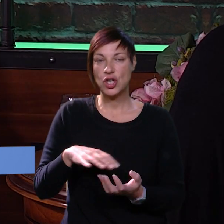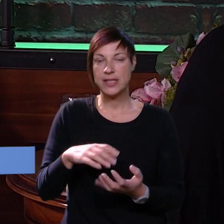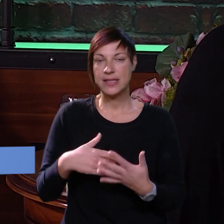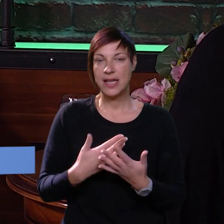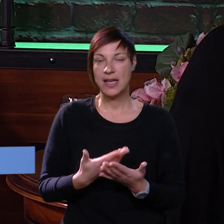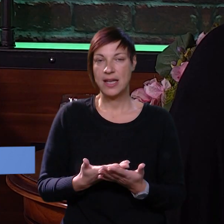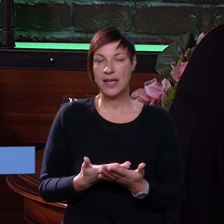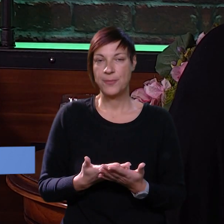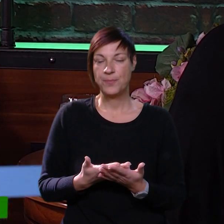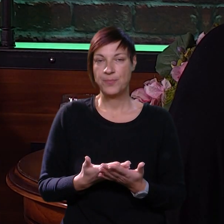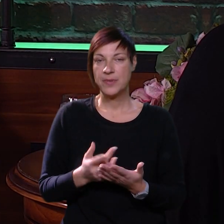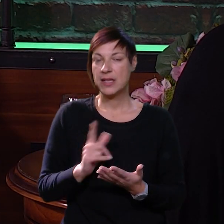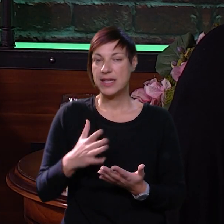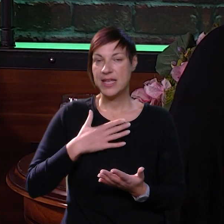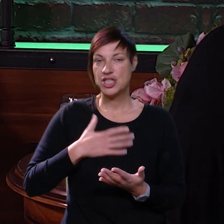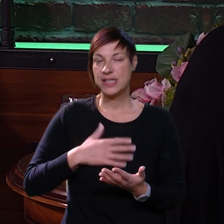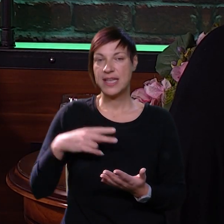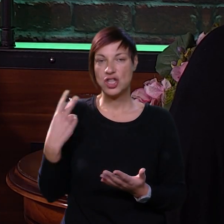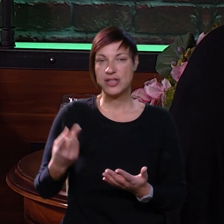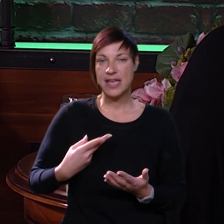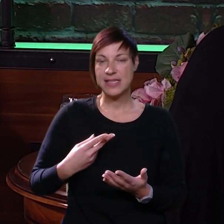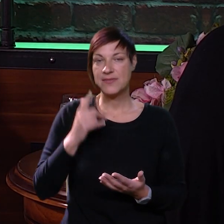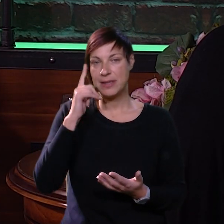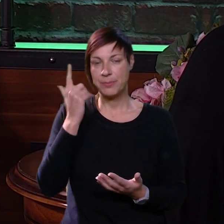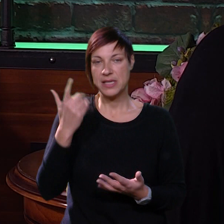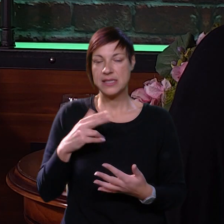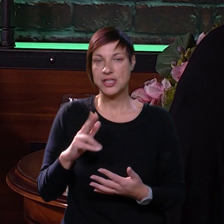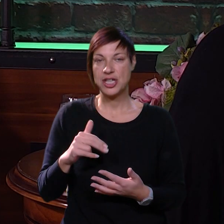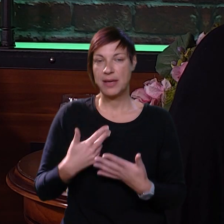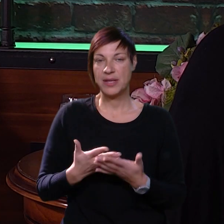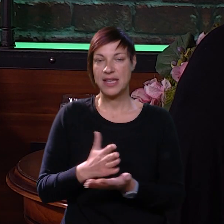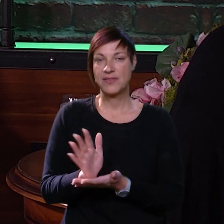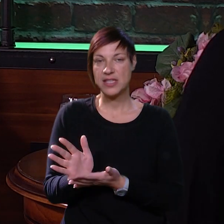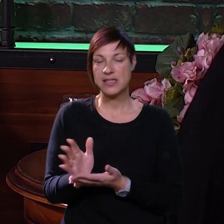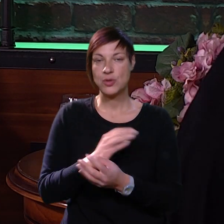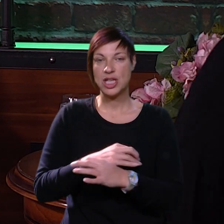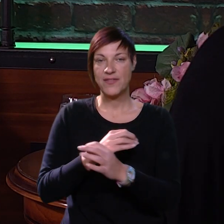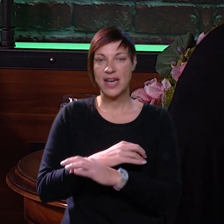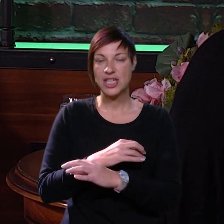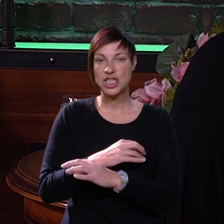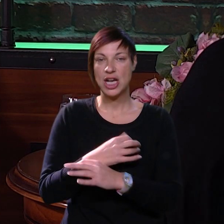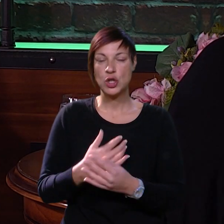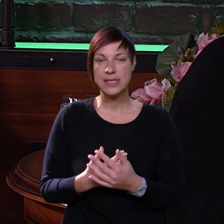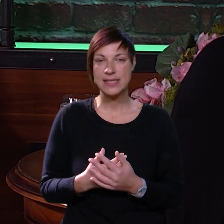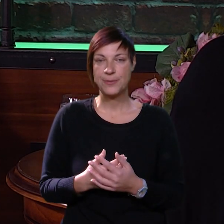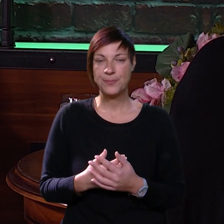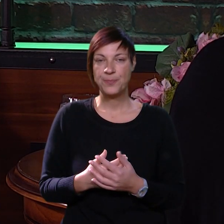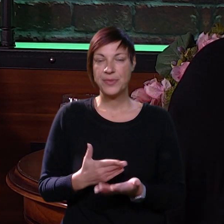roditelji koji će se tako, neće se htjeti odazvati i misli će, ima takvi slučajeva, nažalost.